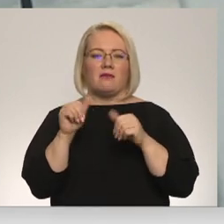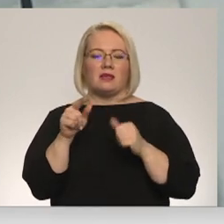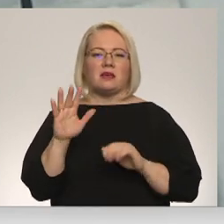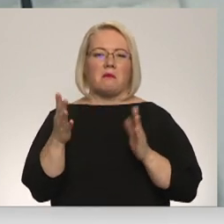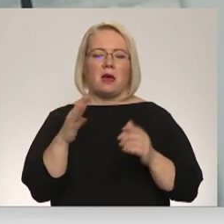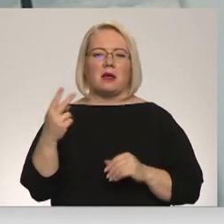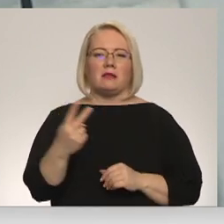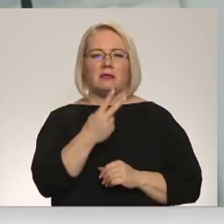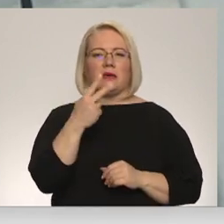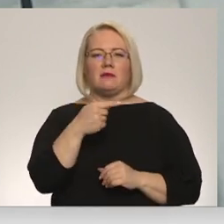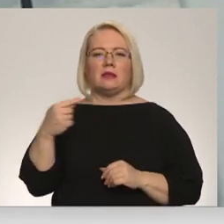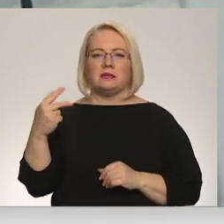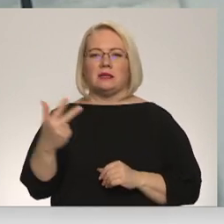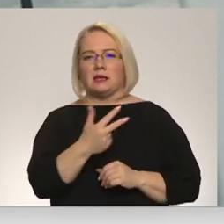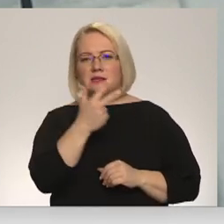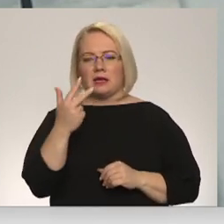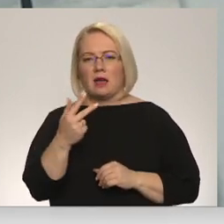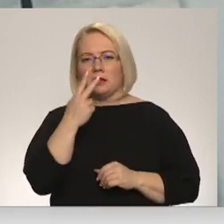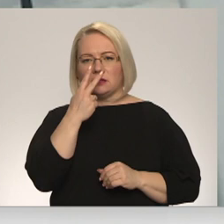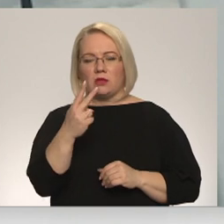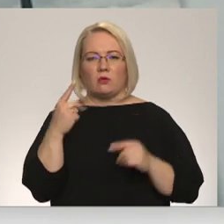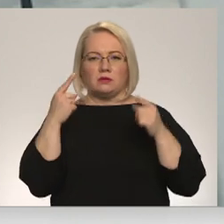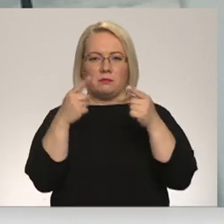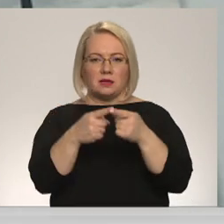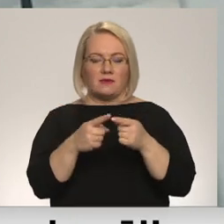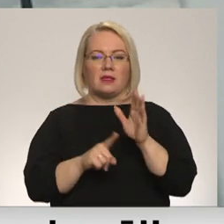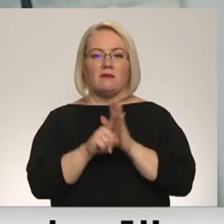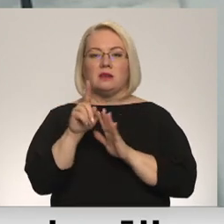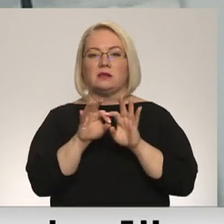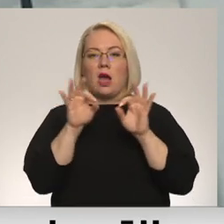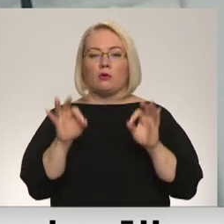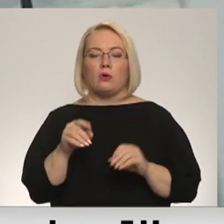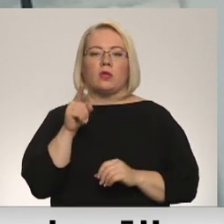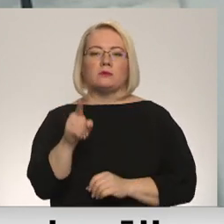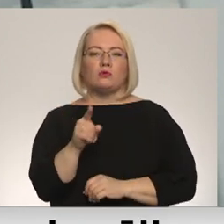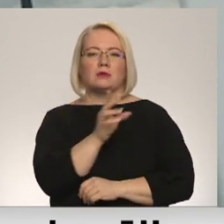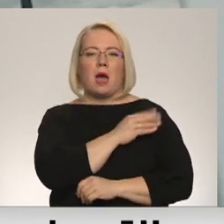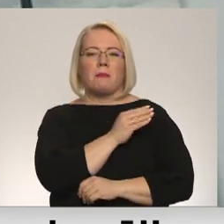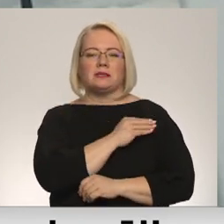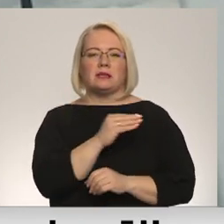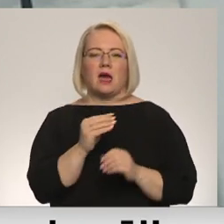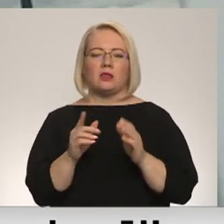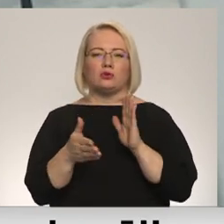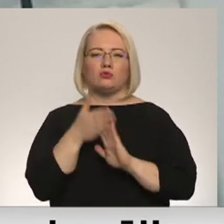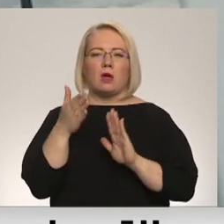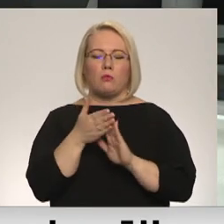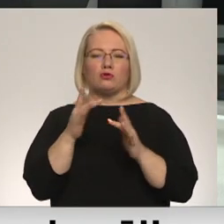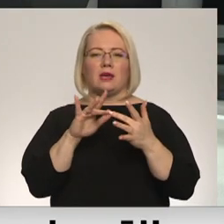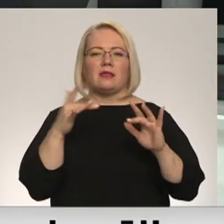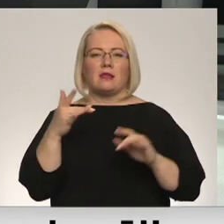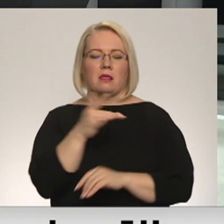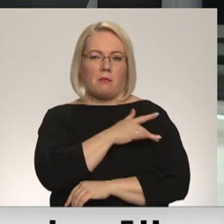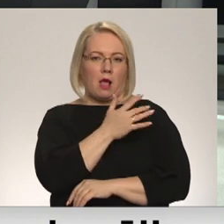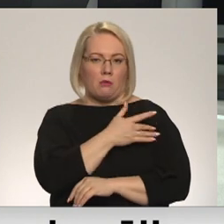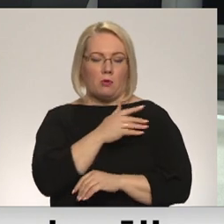perspektīvā raugoties. Sākotnē tas būs kapacitātes uzlabošanai, internetu pakalpojumiem. No